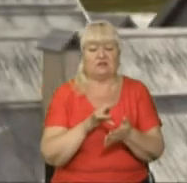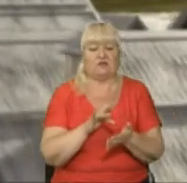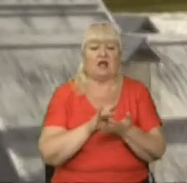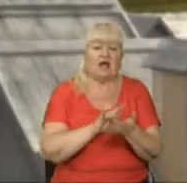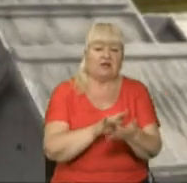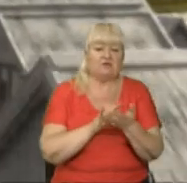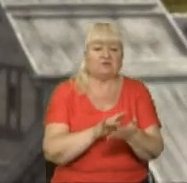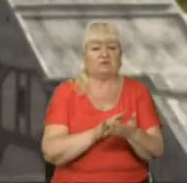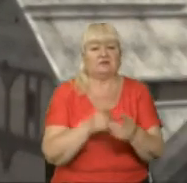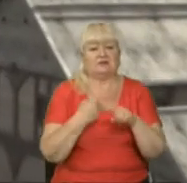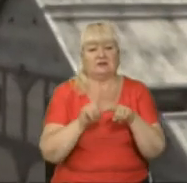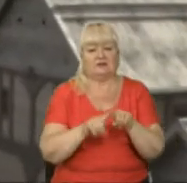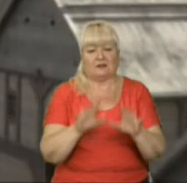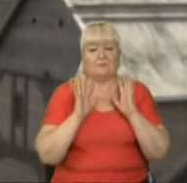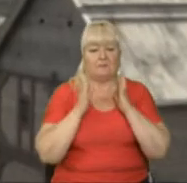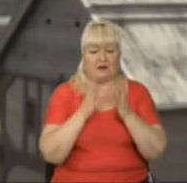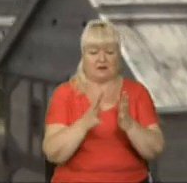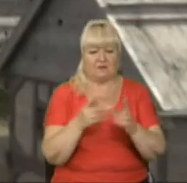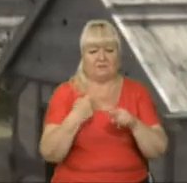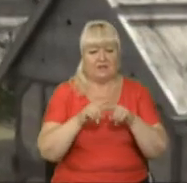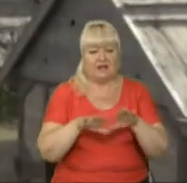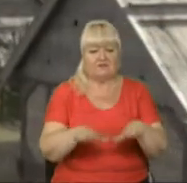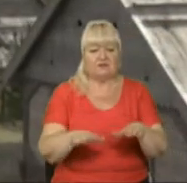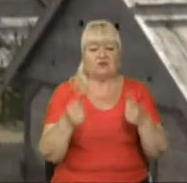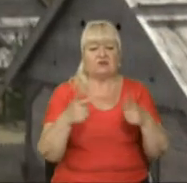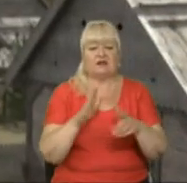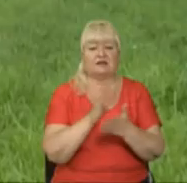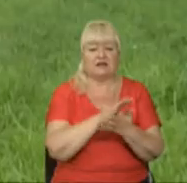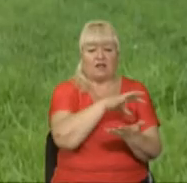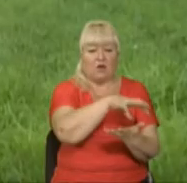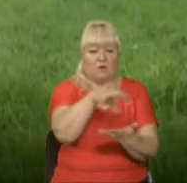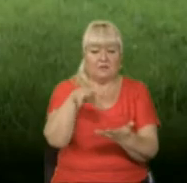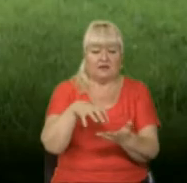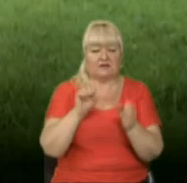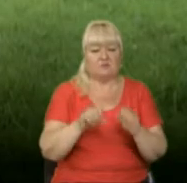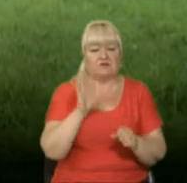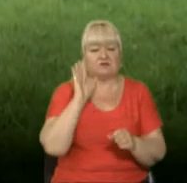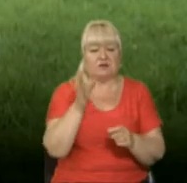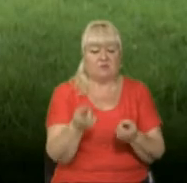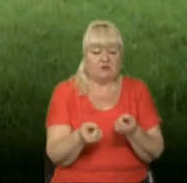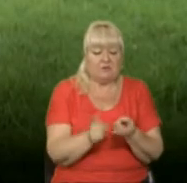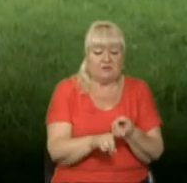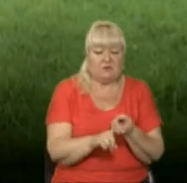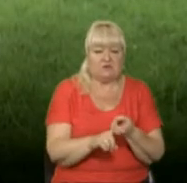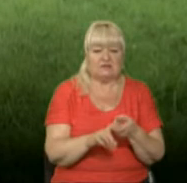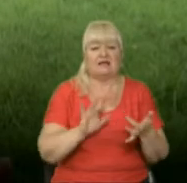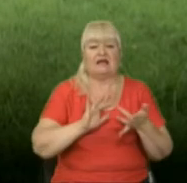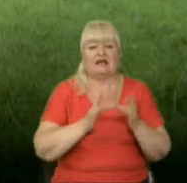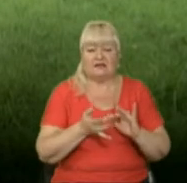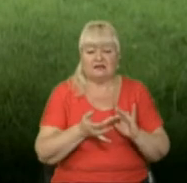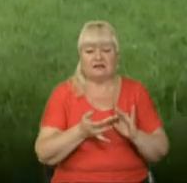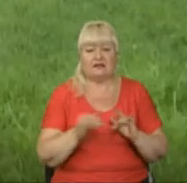-культурним парком. В тих точках, де є розташовані об'єкти, можна буде підключитися до інтернету